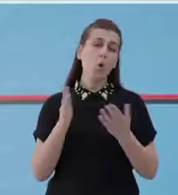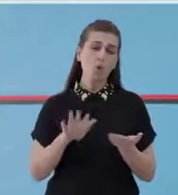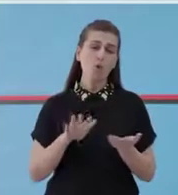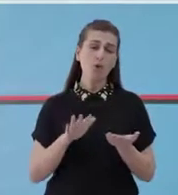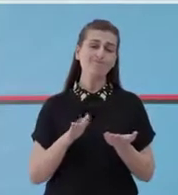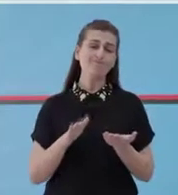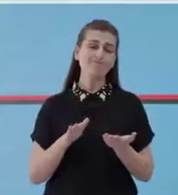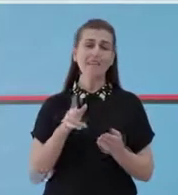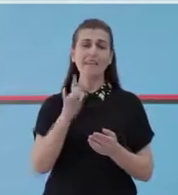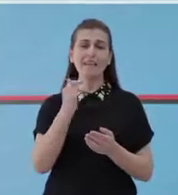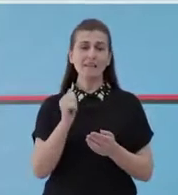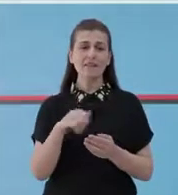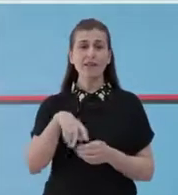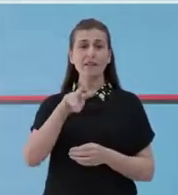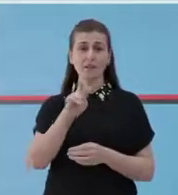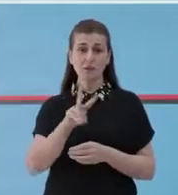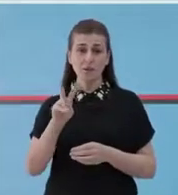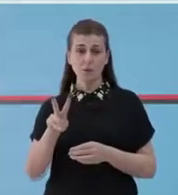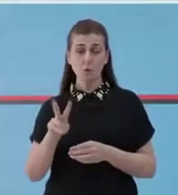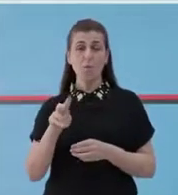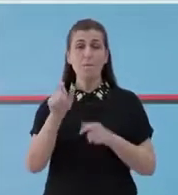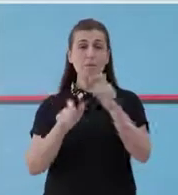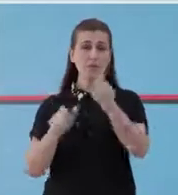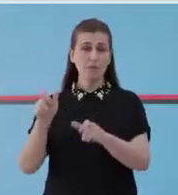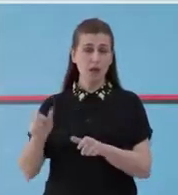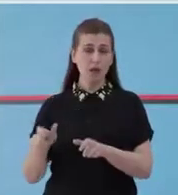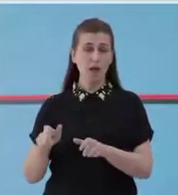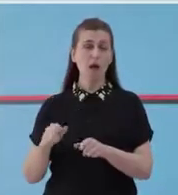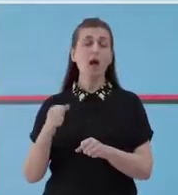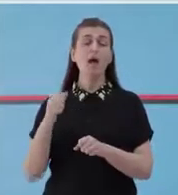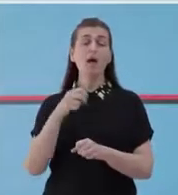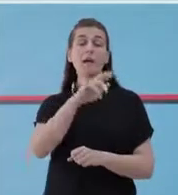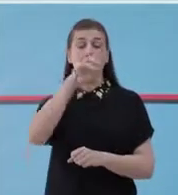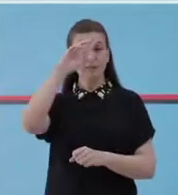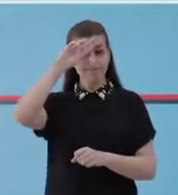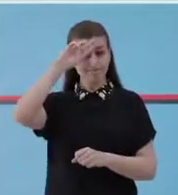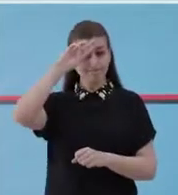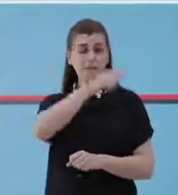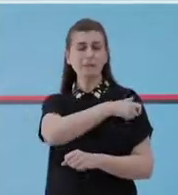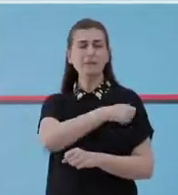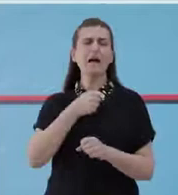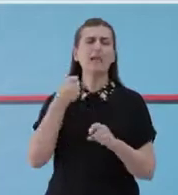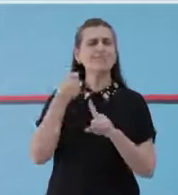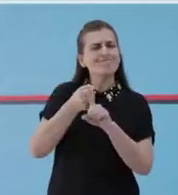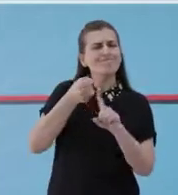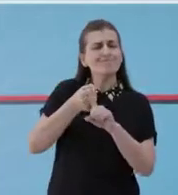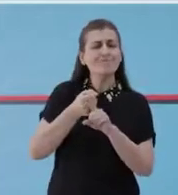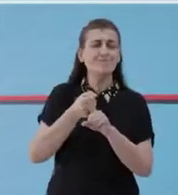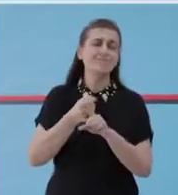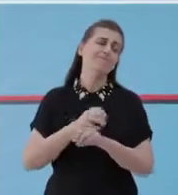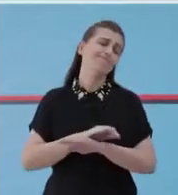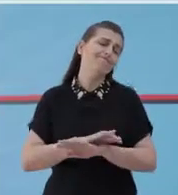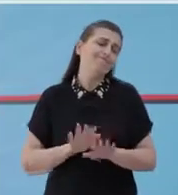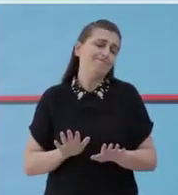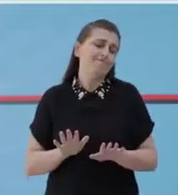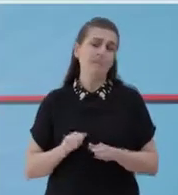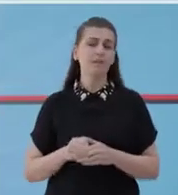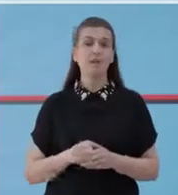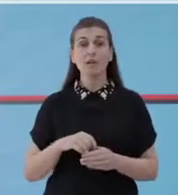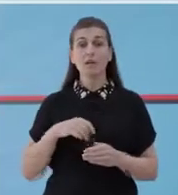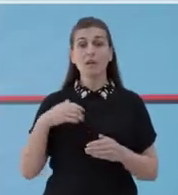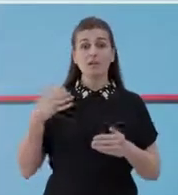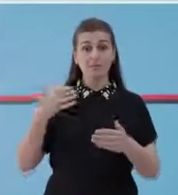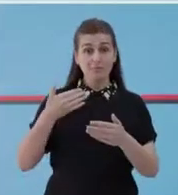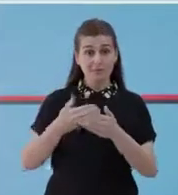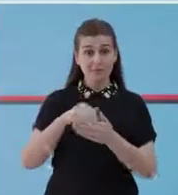22 qytetarë pavarsish ka përpjeket e iarës akonshme të stafit me kësorë për t'ju shpëtuar jetër. Por